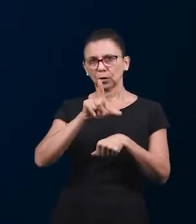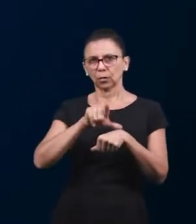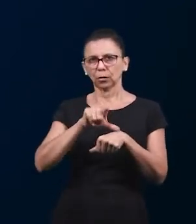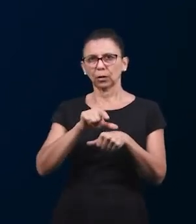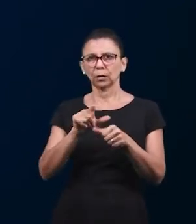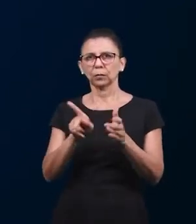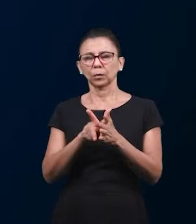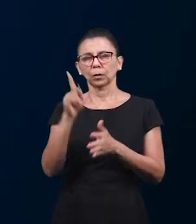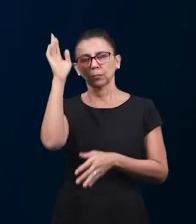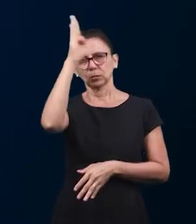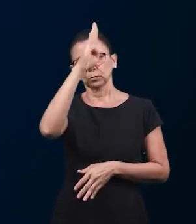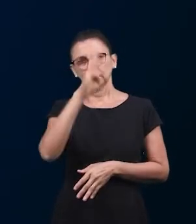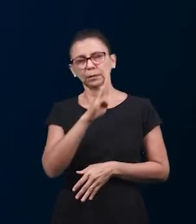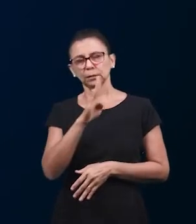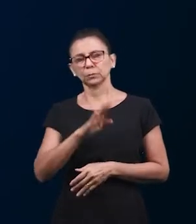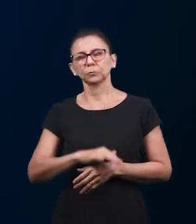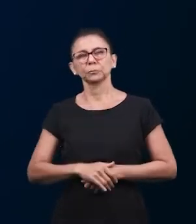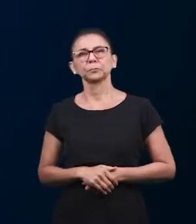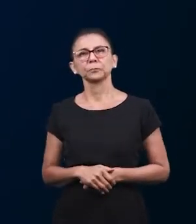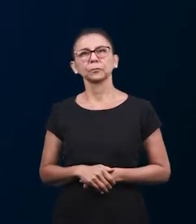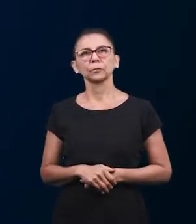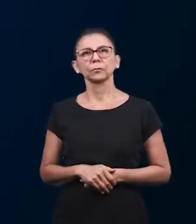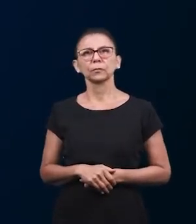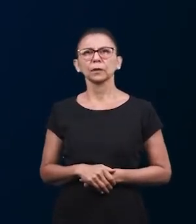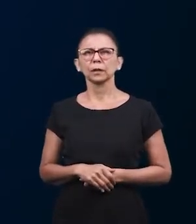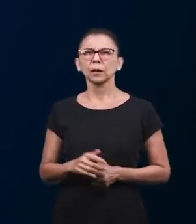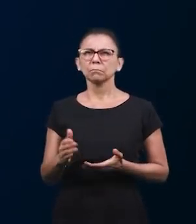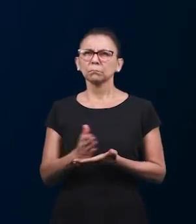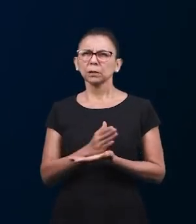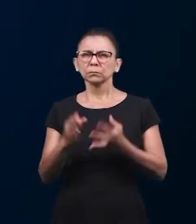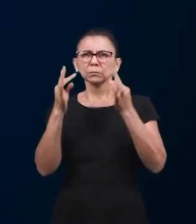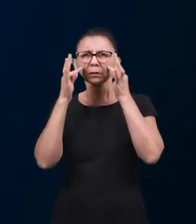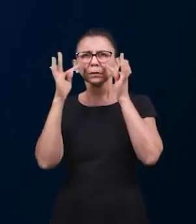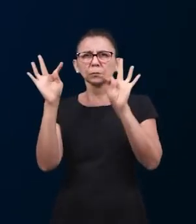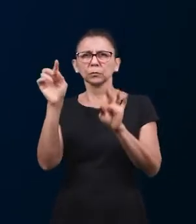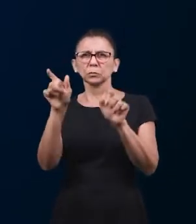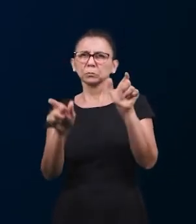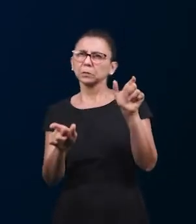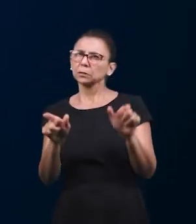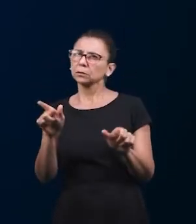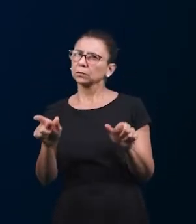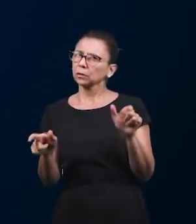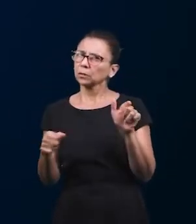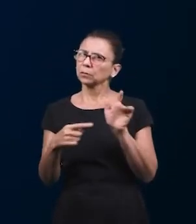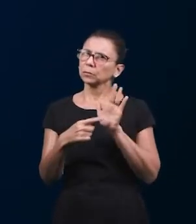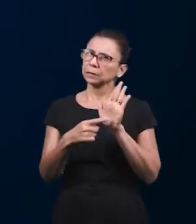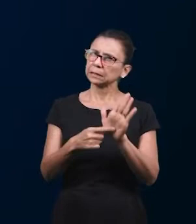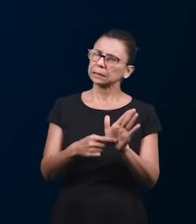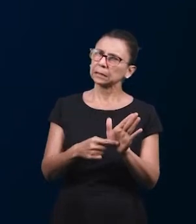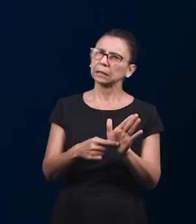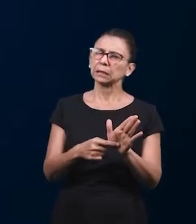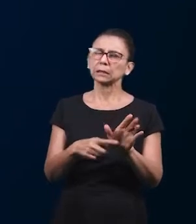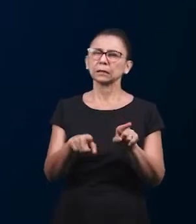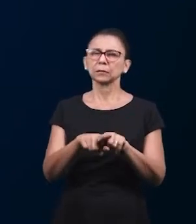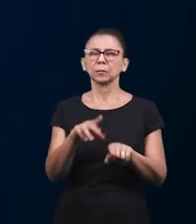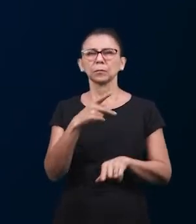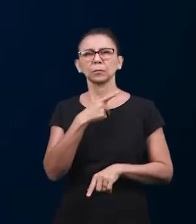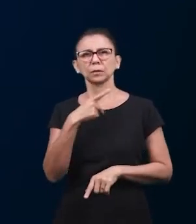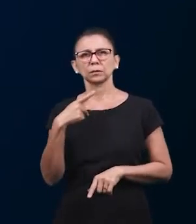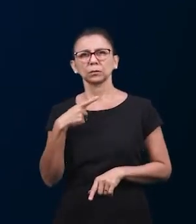воскресенье в 12 часов по бразильскому времени транслируем эту программу. Мы говорим о